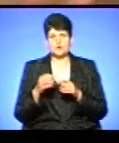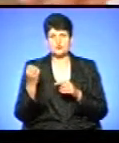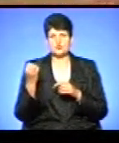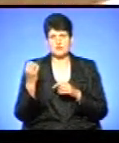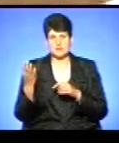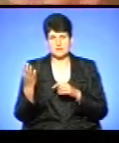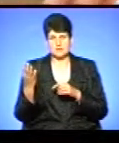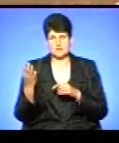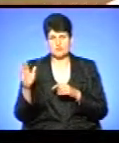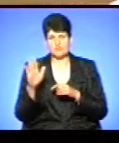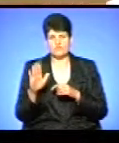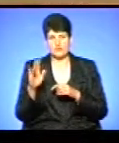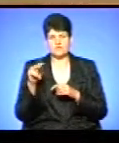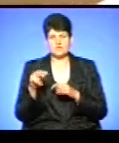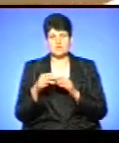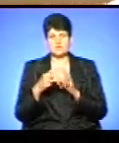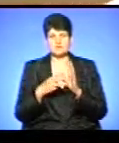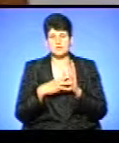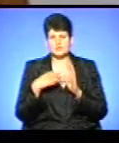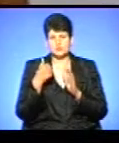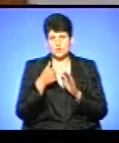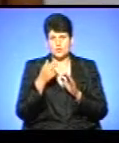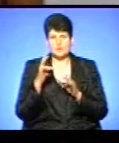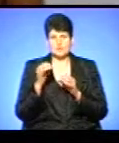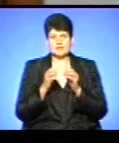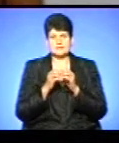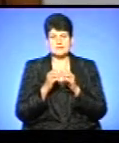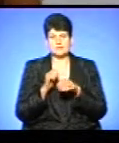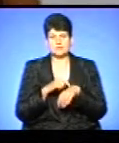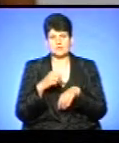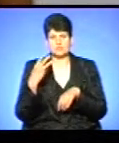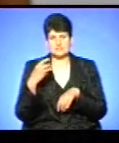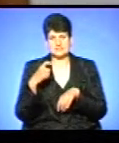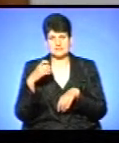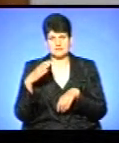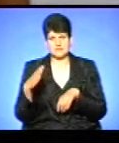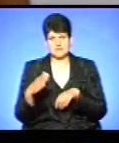вересня 2018 року на 10 годин 30 хвилин.